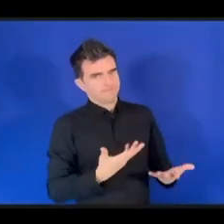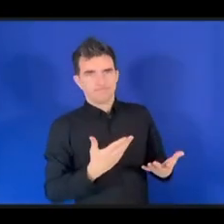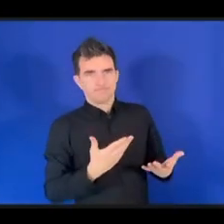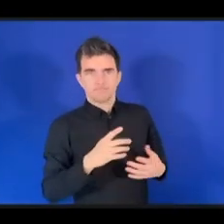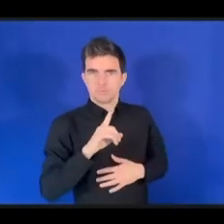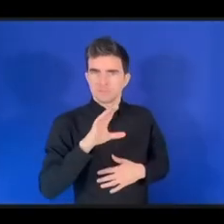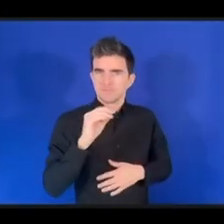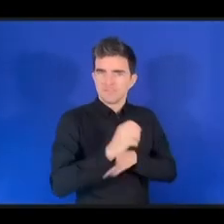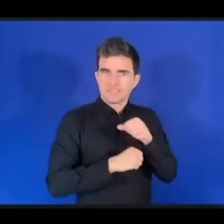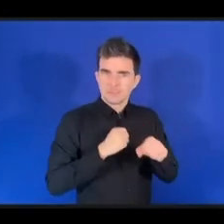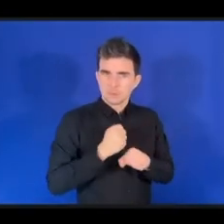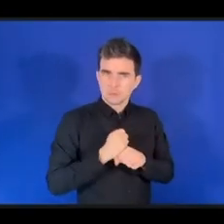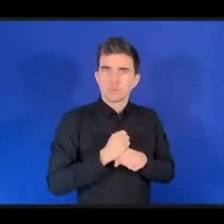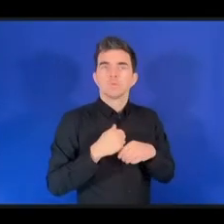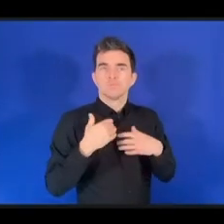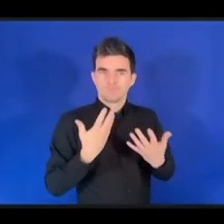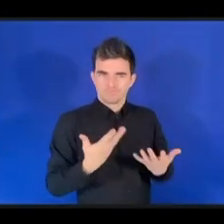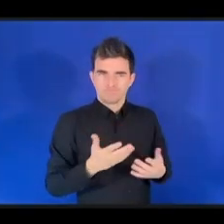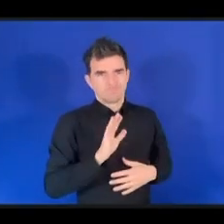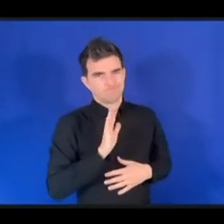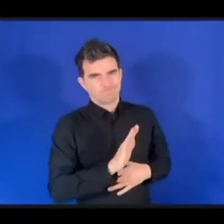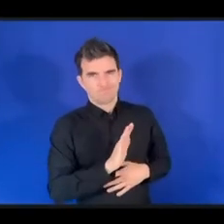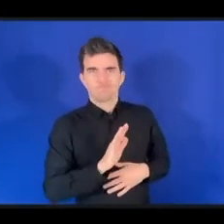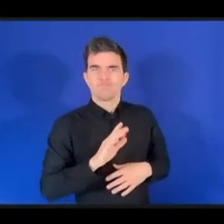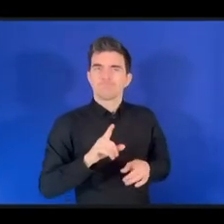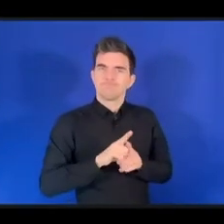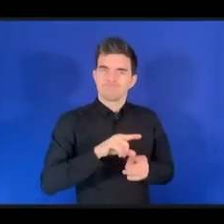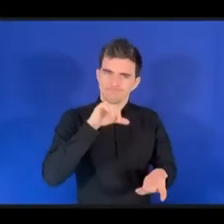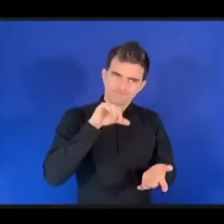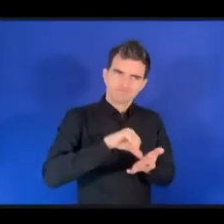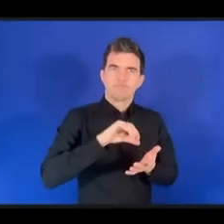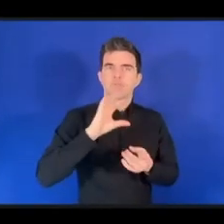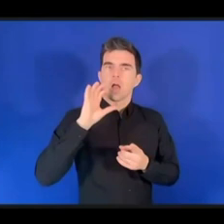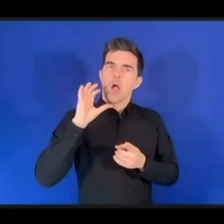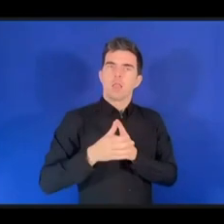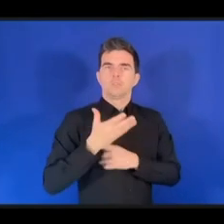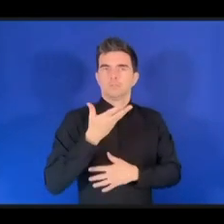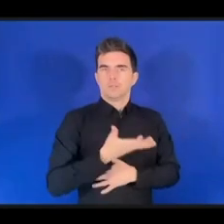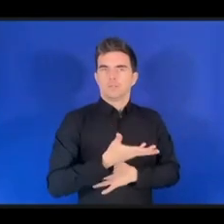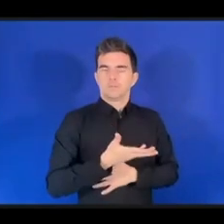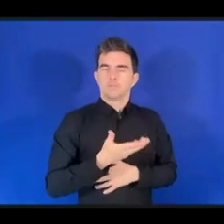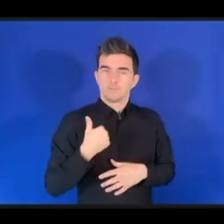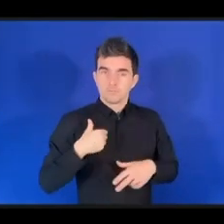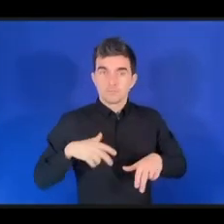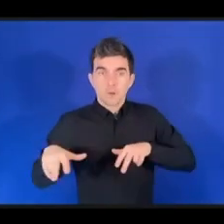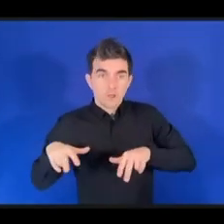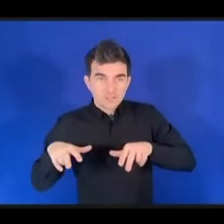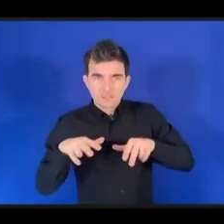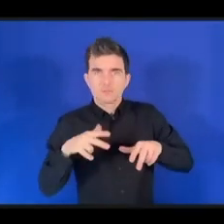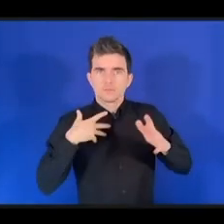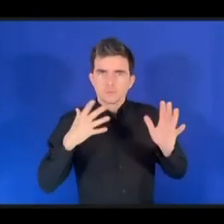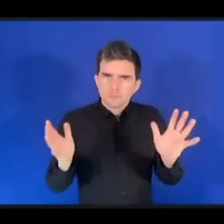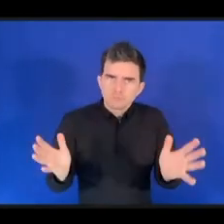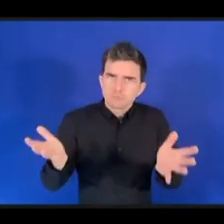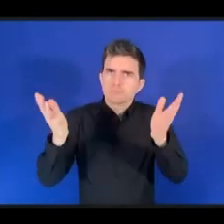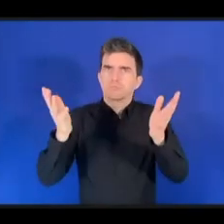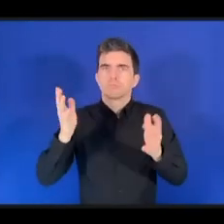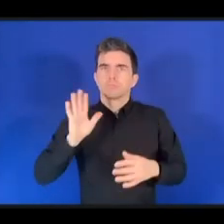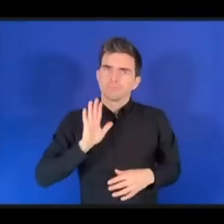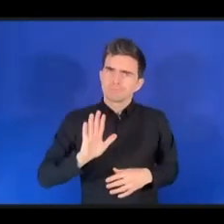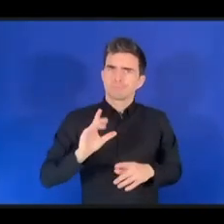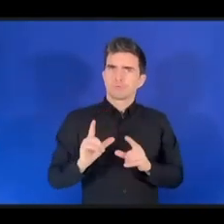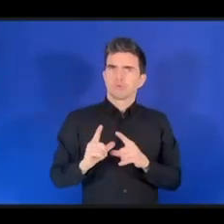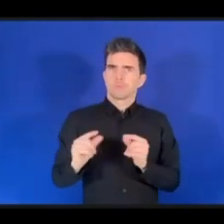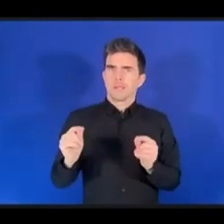было перенесено из Токио в Киото. И впервые за 150 лет Киото можно опять